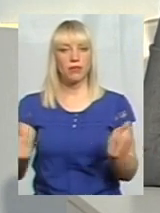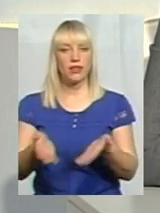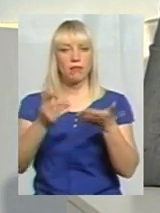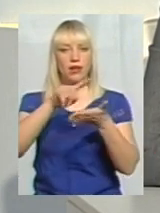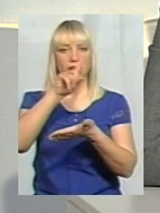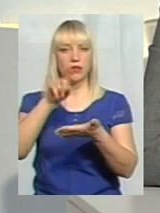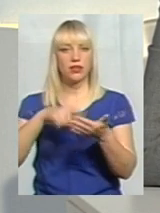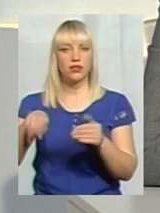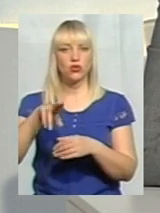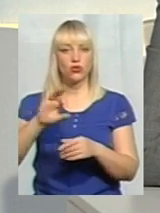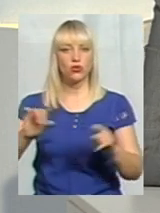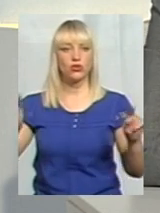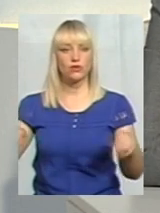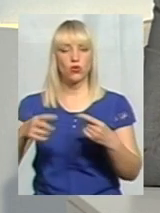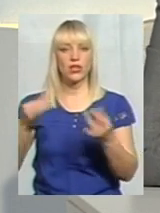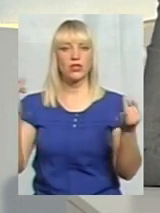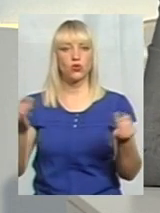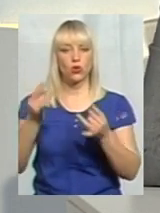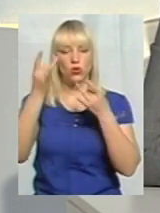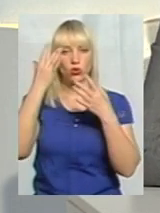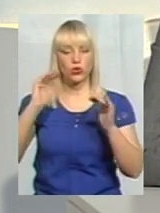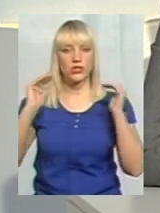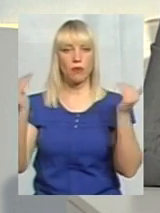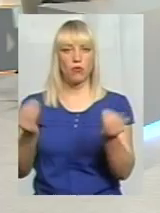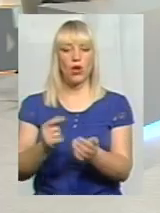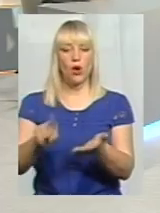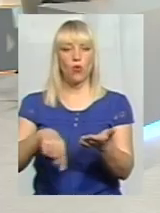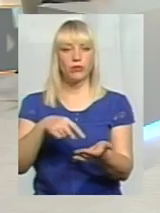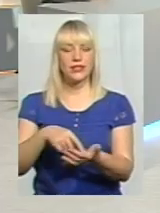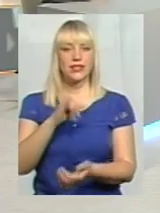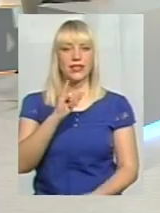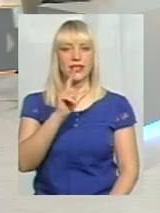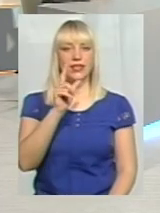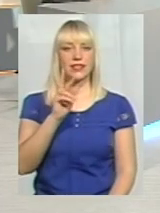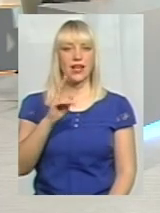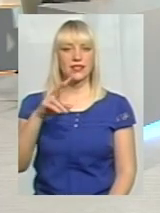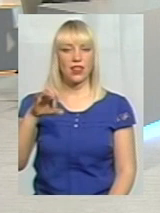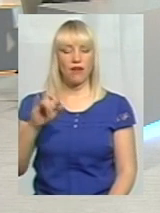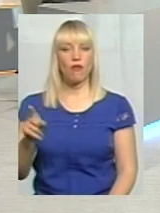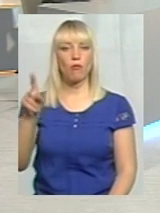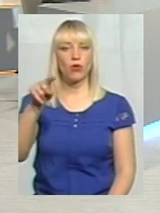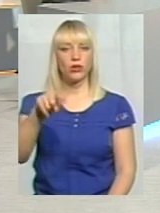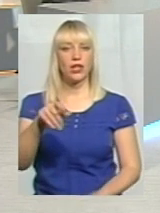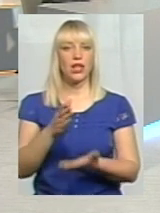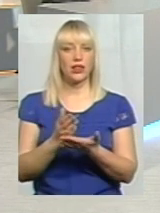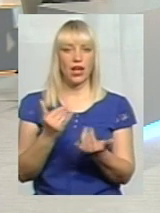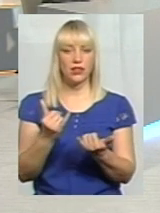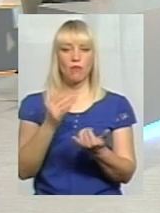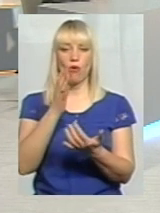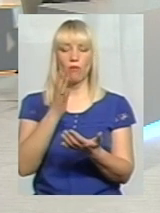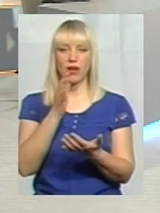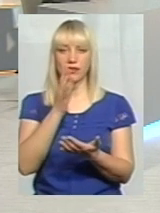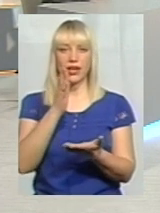щодо створення історико-архітектурного заповідника місті Зязяслав. Проте, на даний момент є запитання до